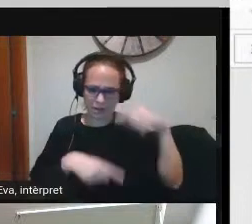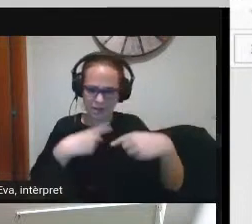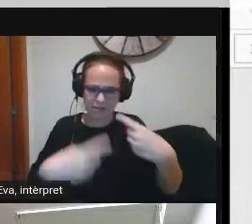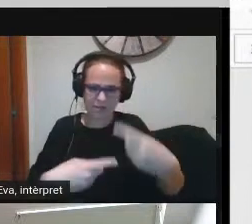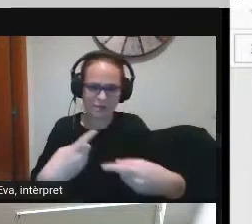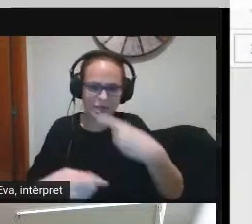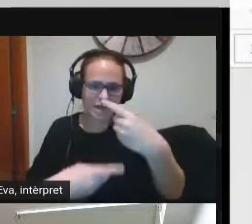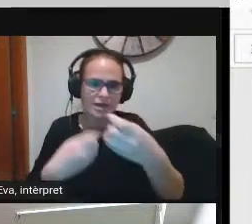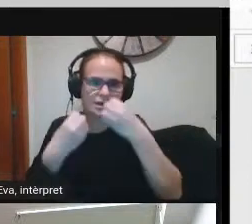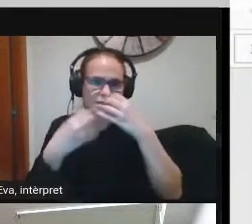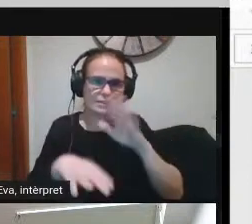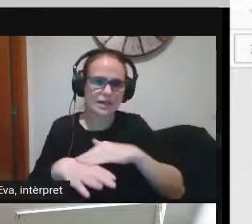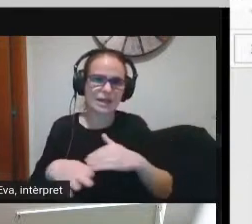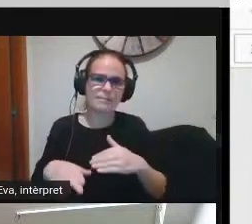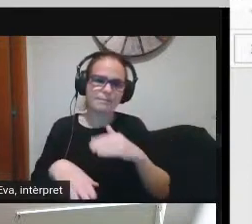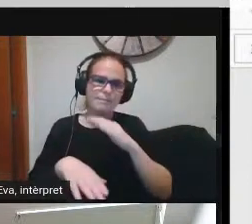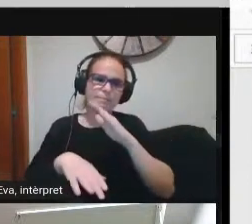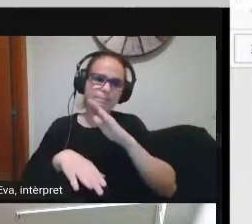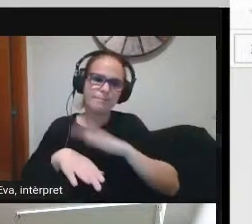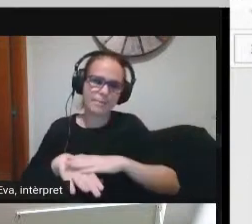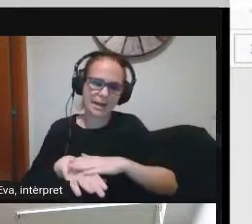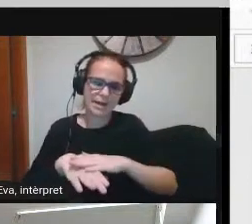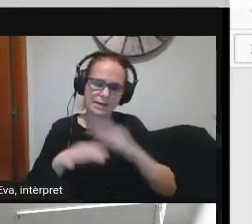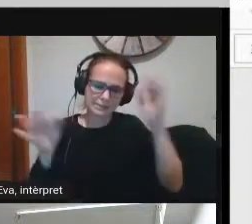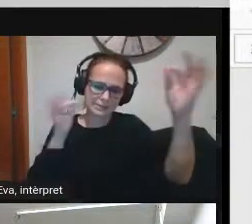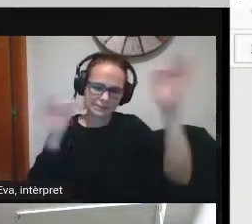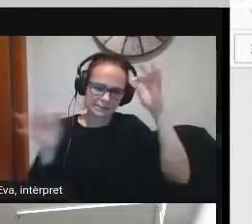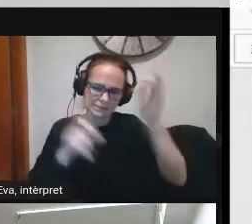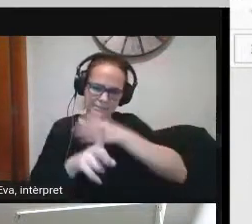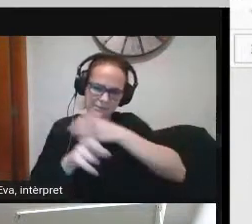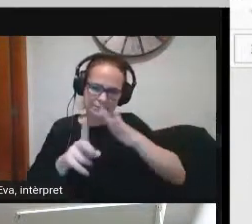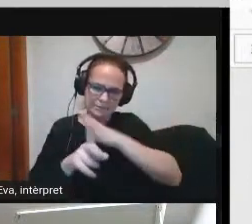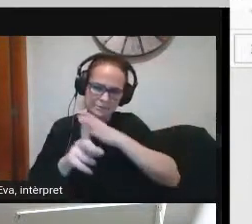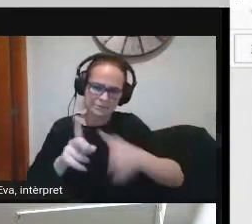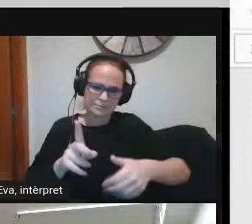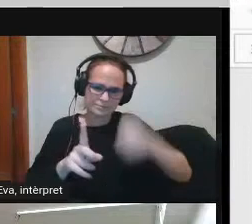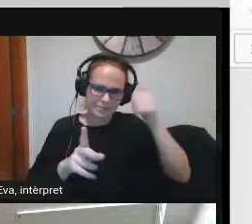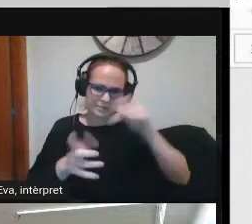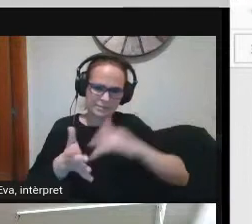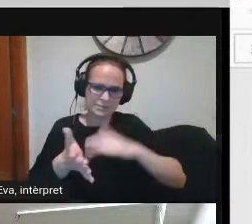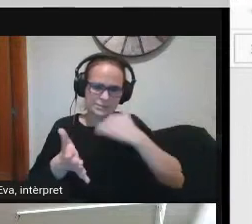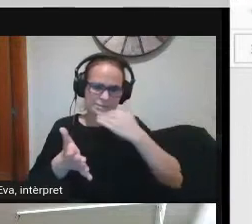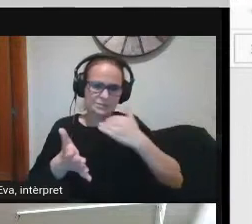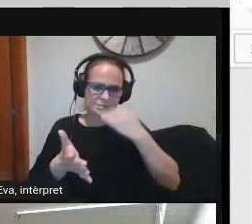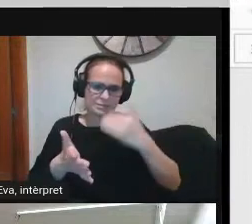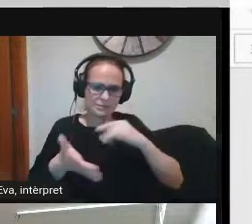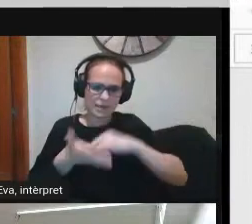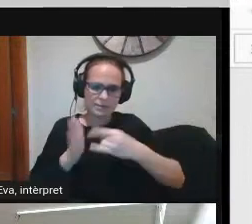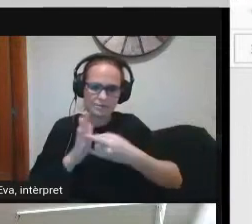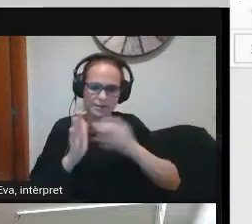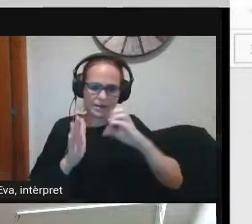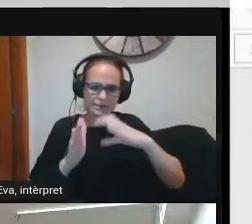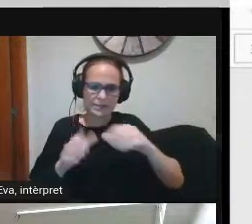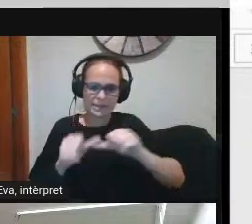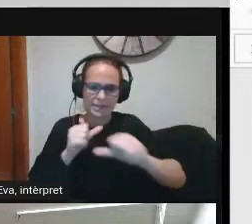a dia per tal de partir per anar afinant millor aquest punt de partida del que serà el pla TAC